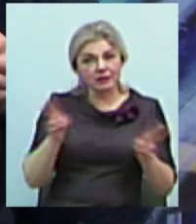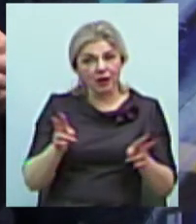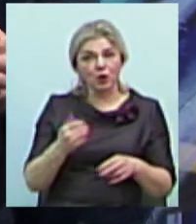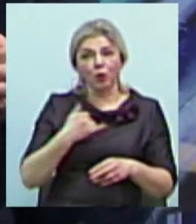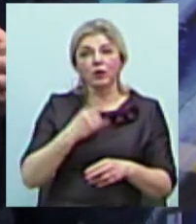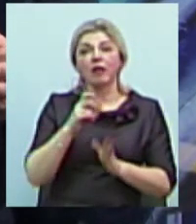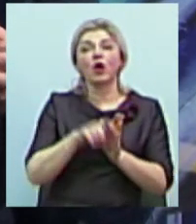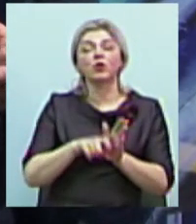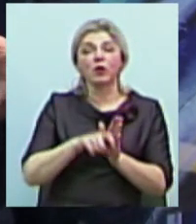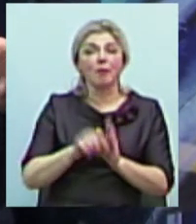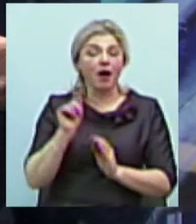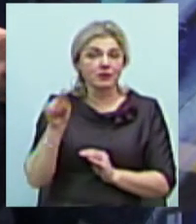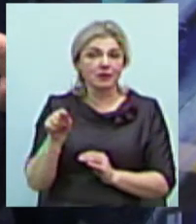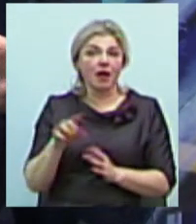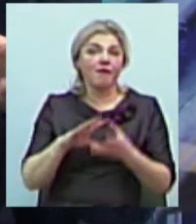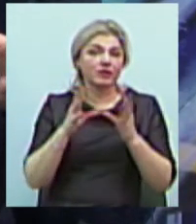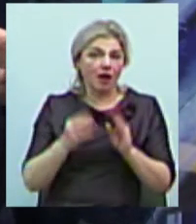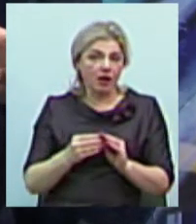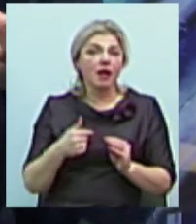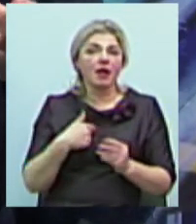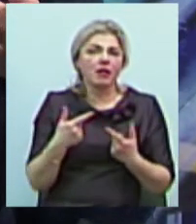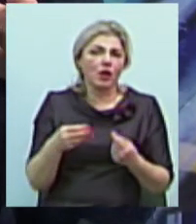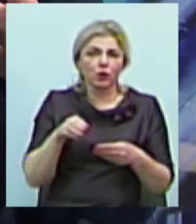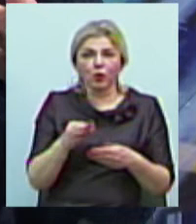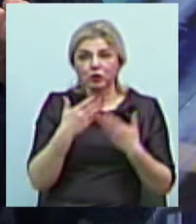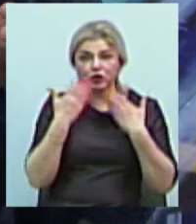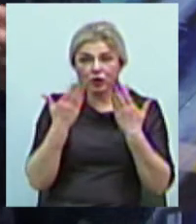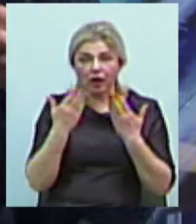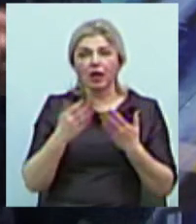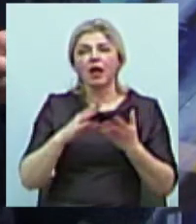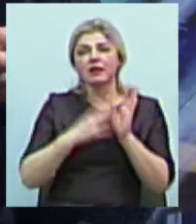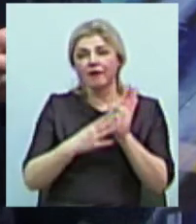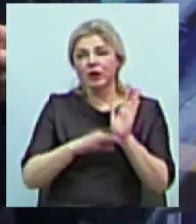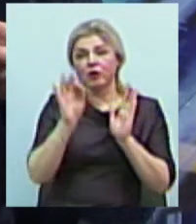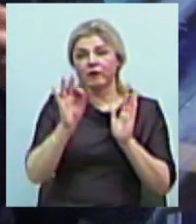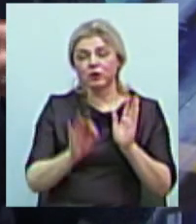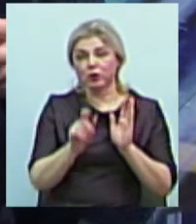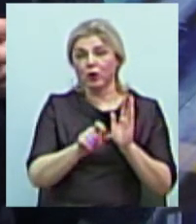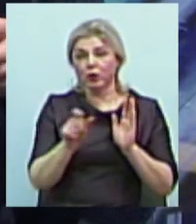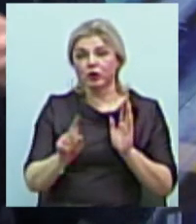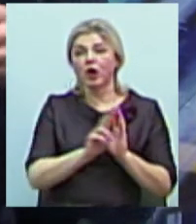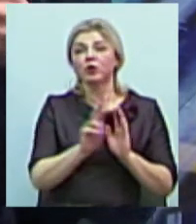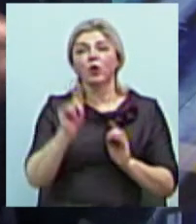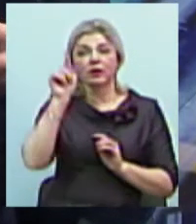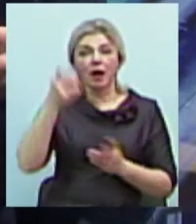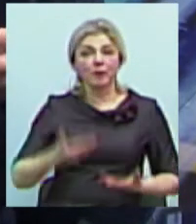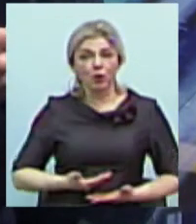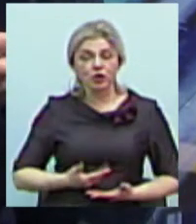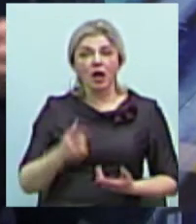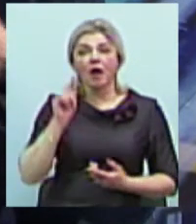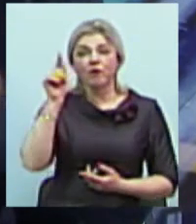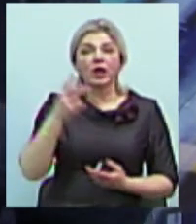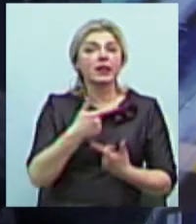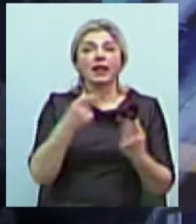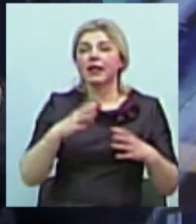взагалі-то, я десь читав, що 90% людей, які там проживають, вони просто ніде не були за